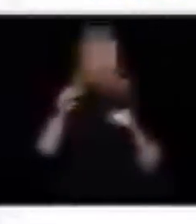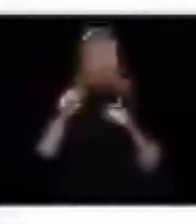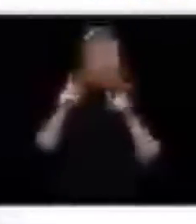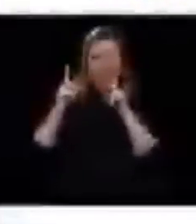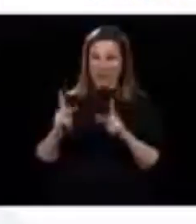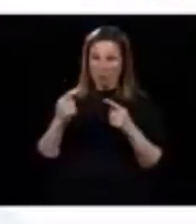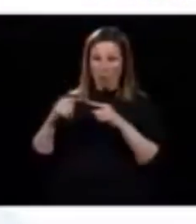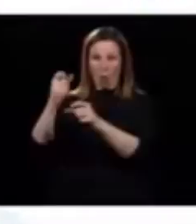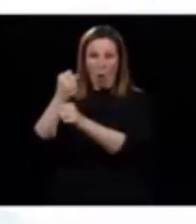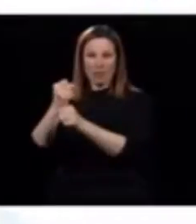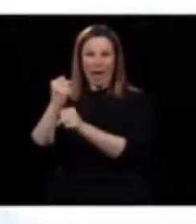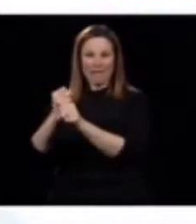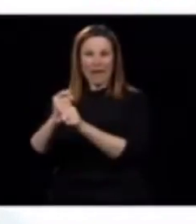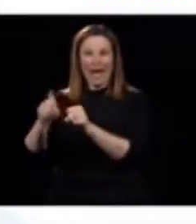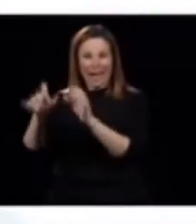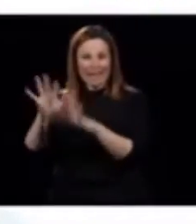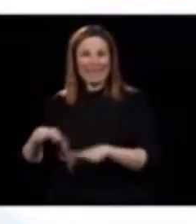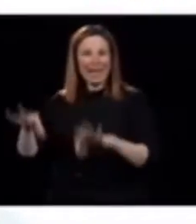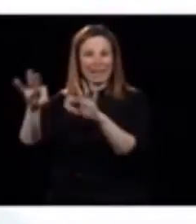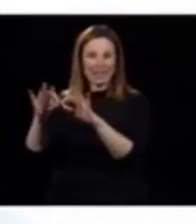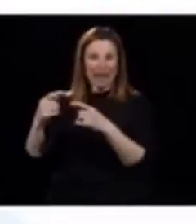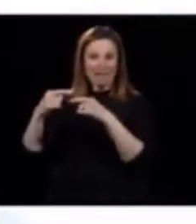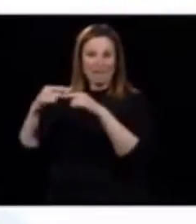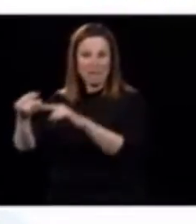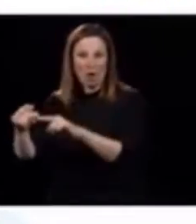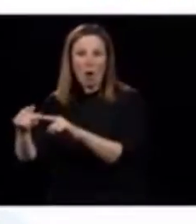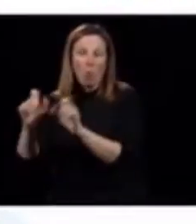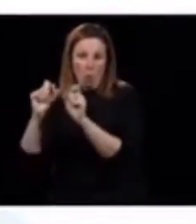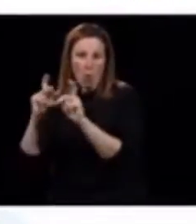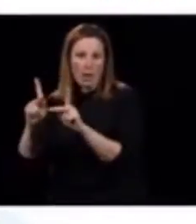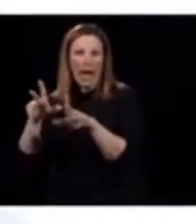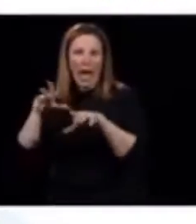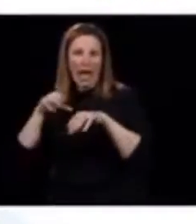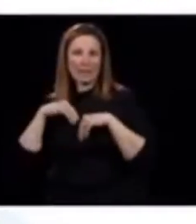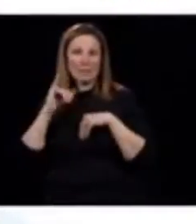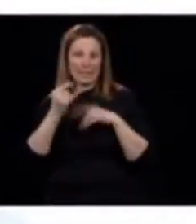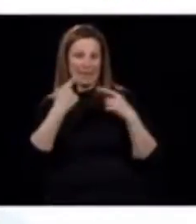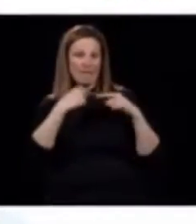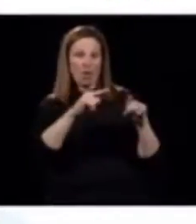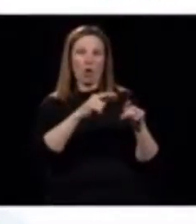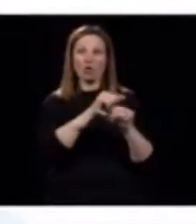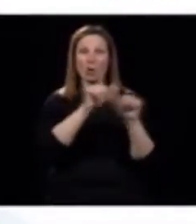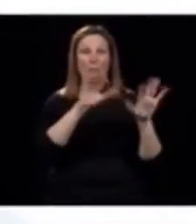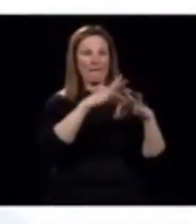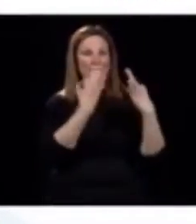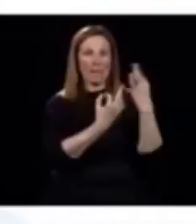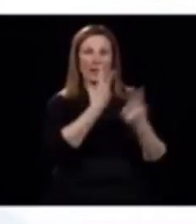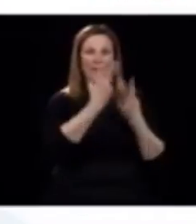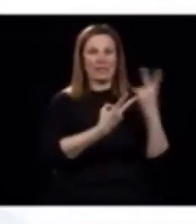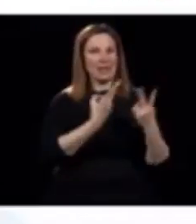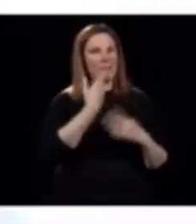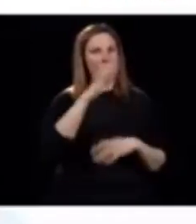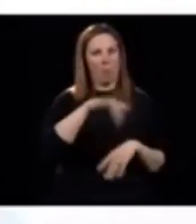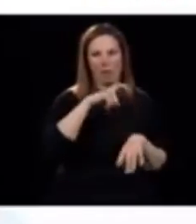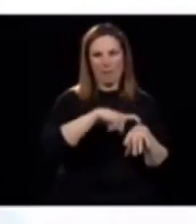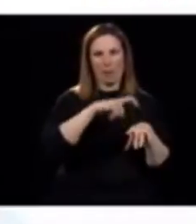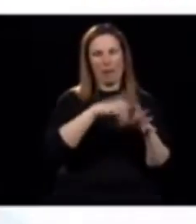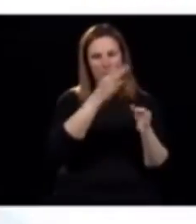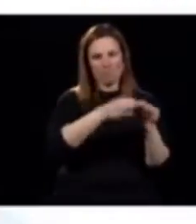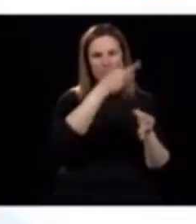un service essentiel, mais quelqu'un qui vient faire une visite paroissiale à Beckhamou, là, ce n pas une bonne idée.